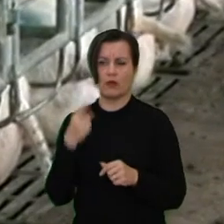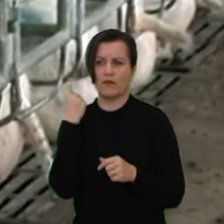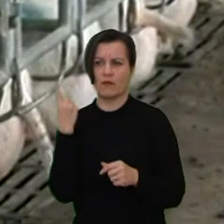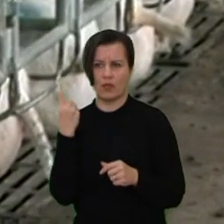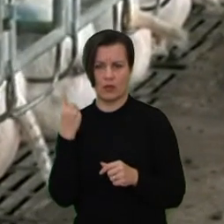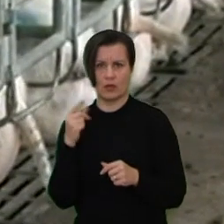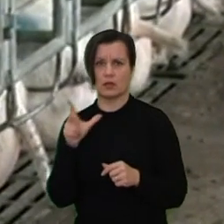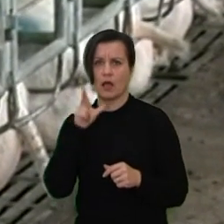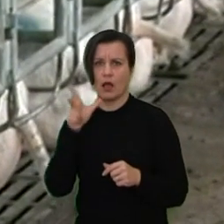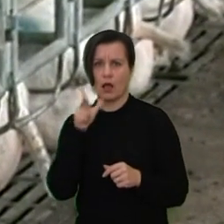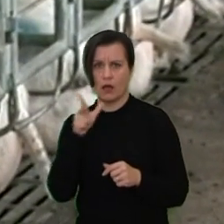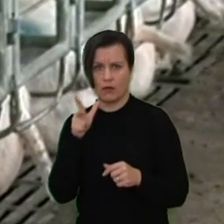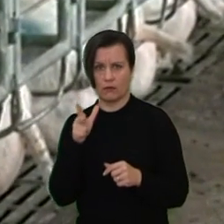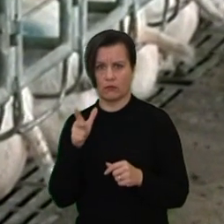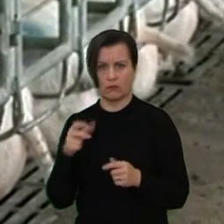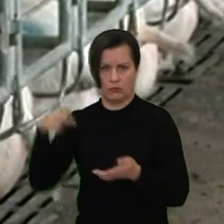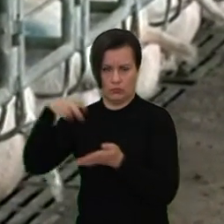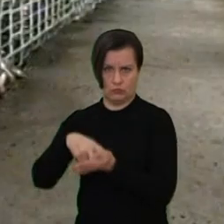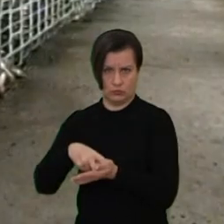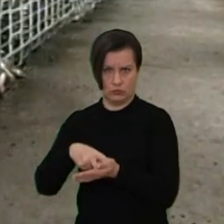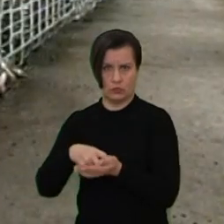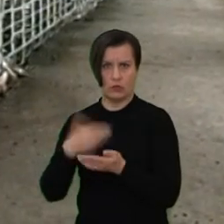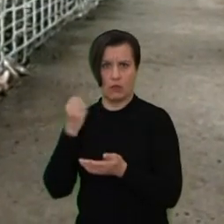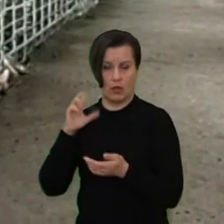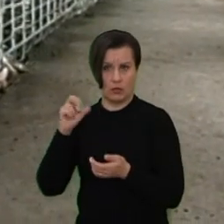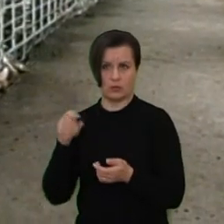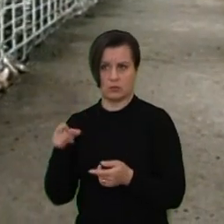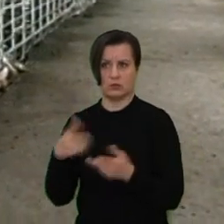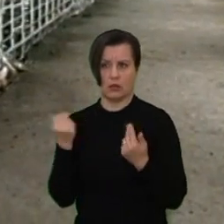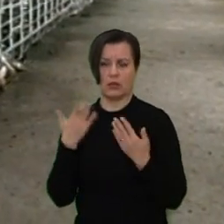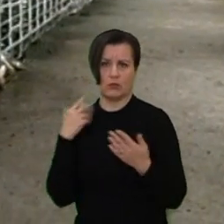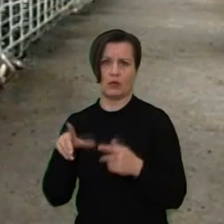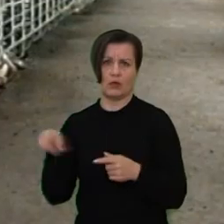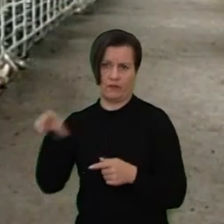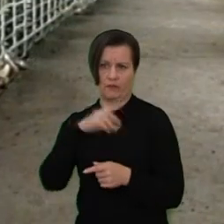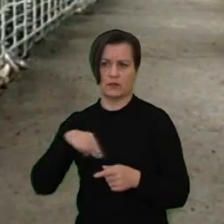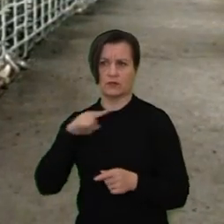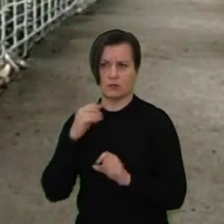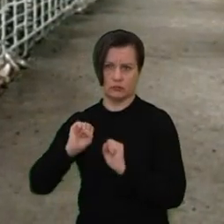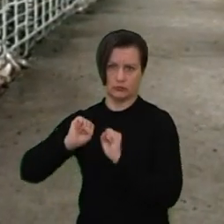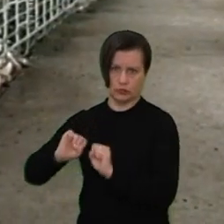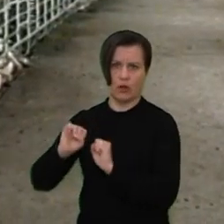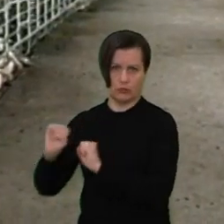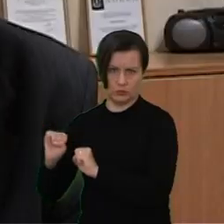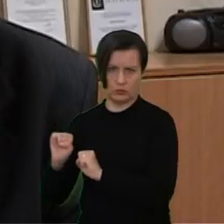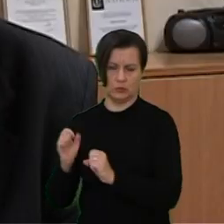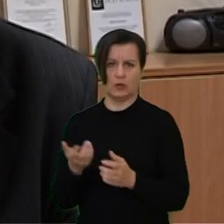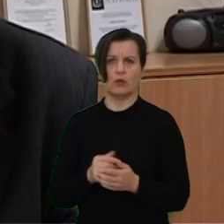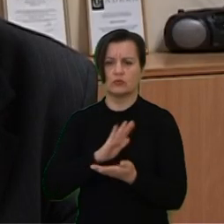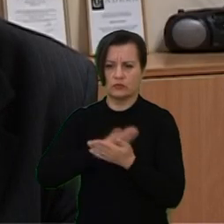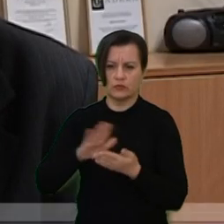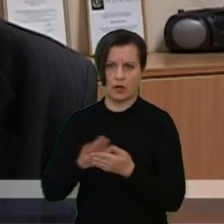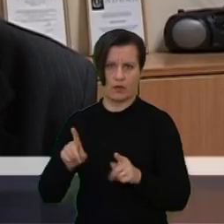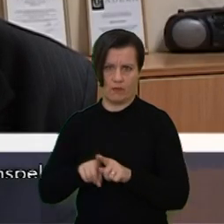keulių maro atvejais. Tai rodo, kad auginantis šios gyvulius tinkamai laikosi saugos ir hygienos reikalavimu. Mūsų